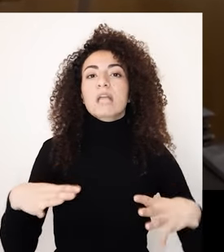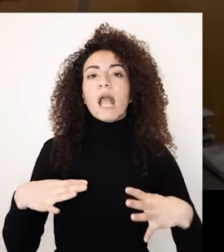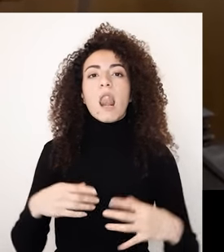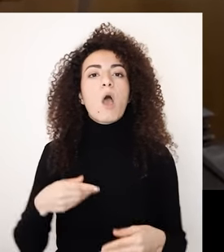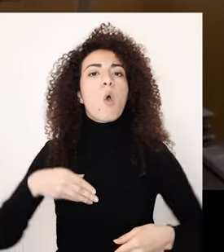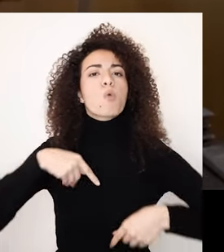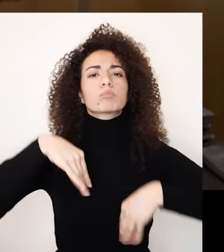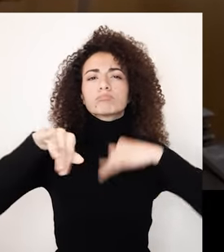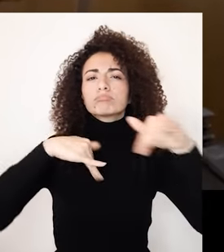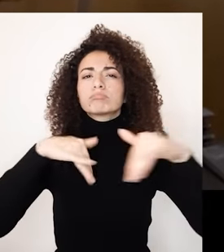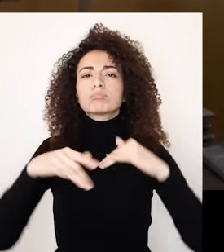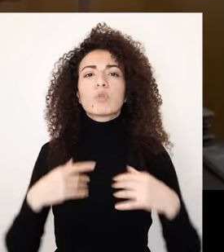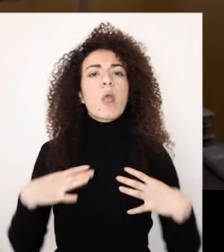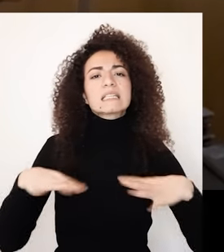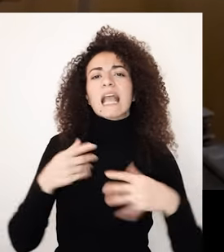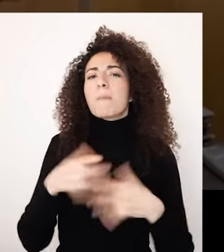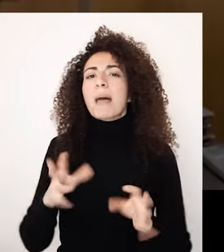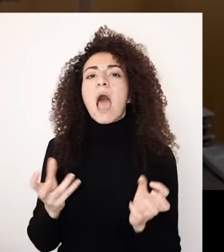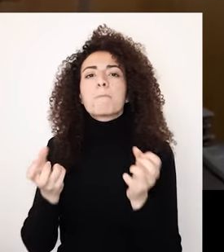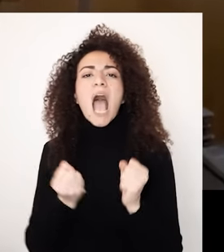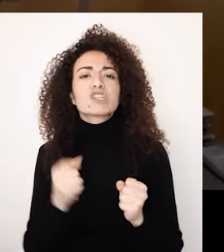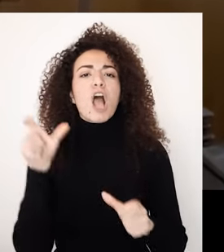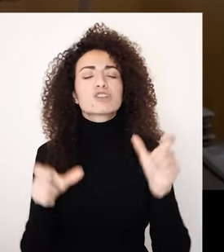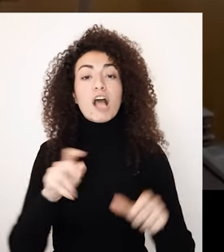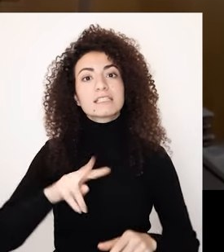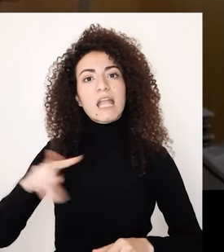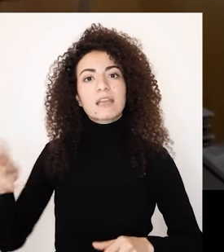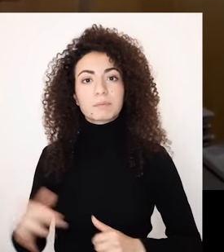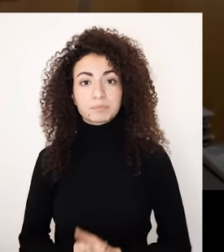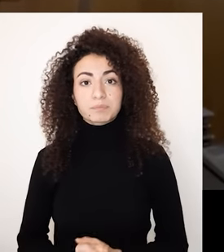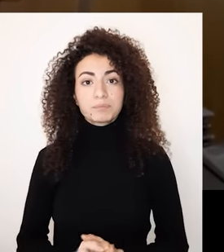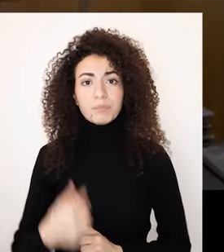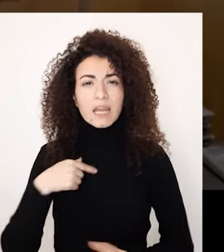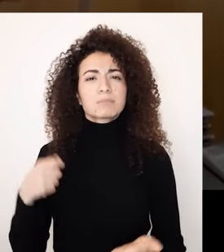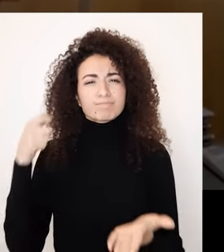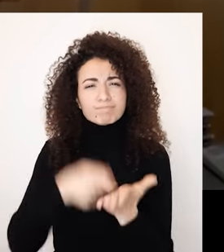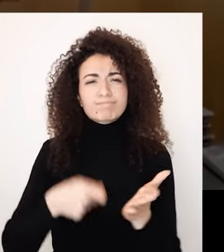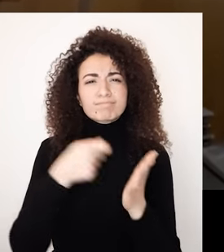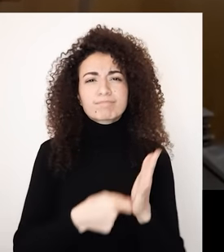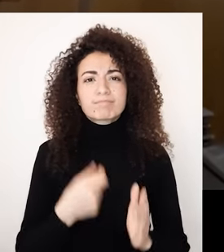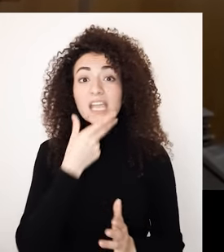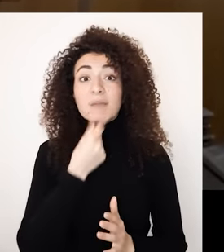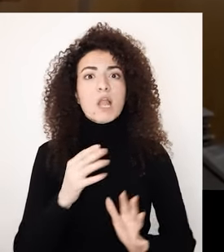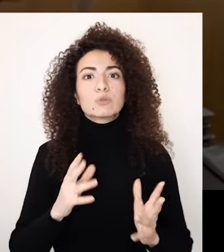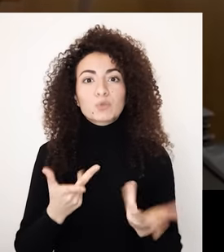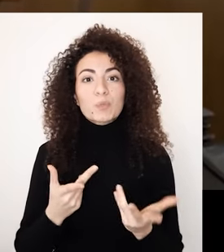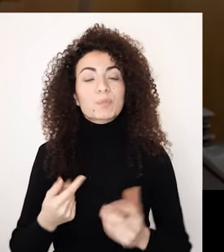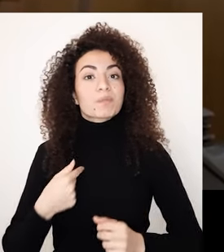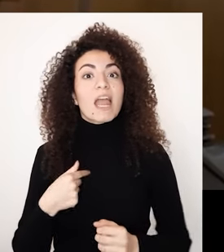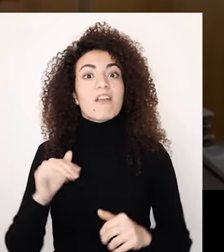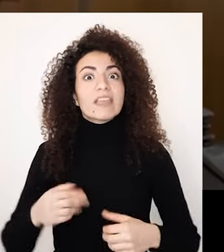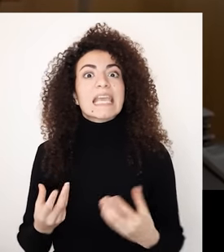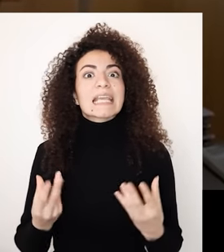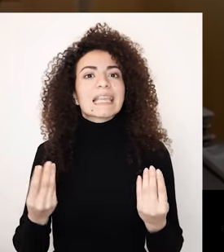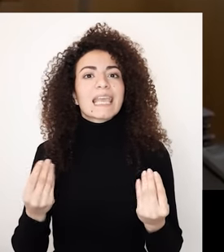ويتنقلوا بكل حرية واستقلالية الدافع الحقيقي ورا إنه أكمل بهذه المسيرة صراحة